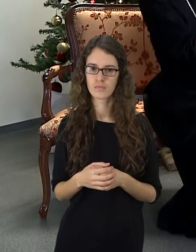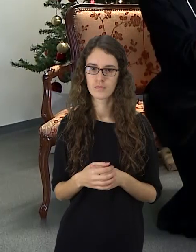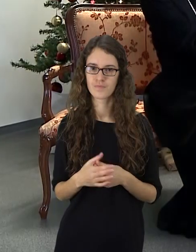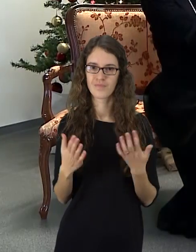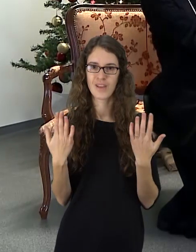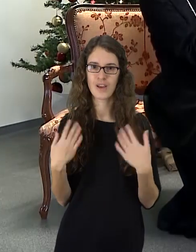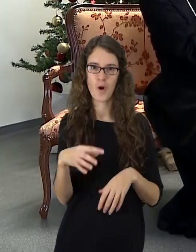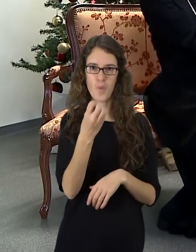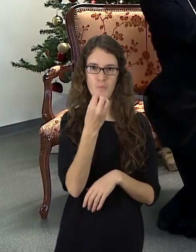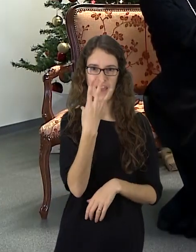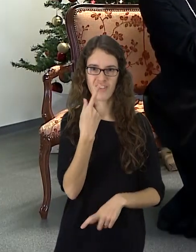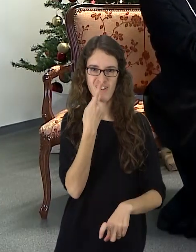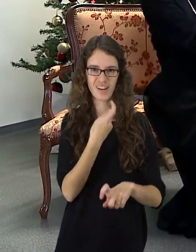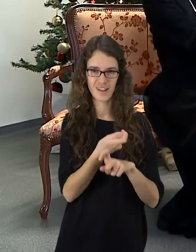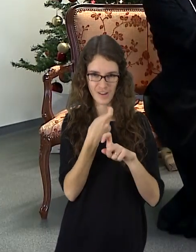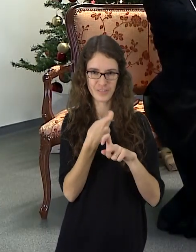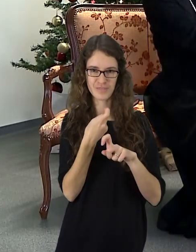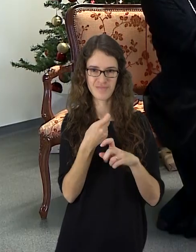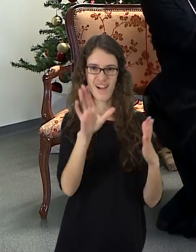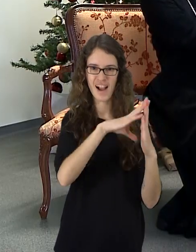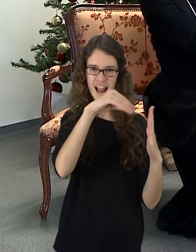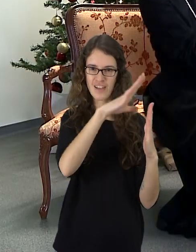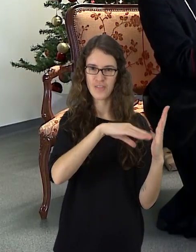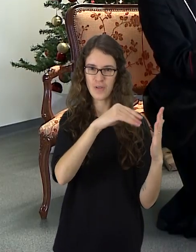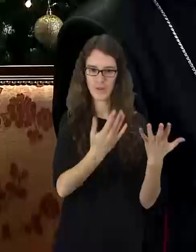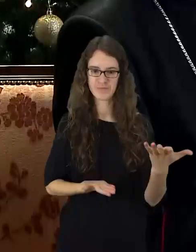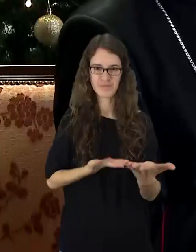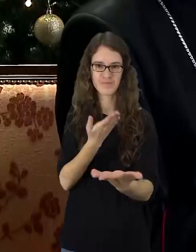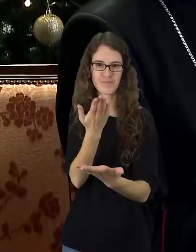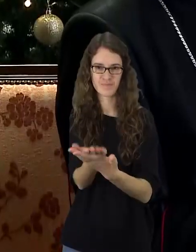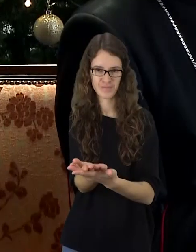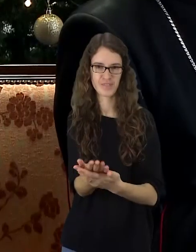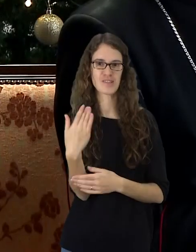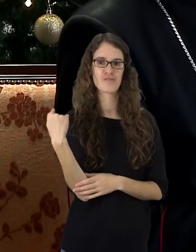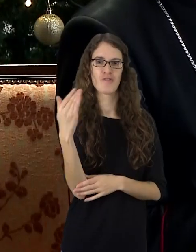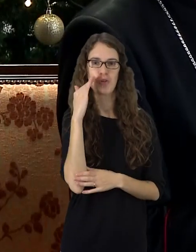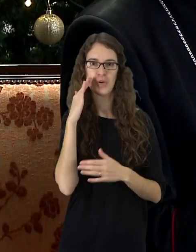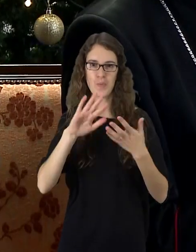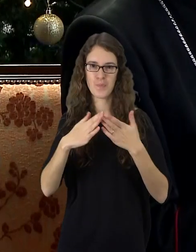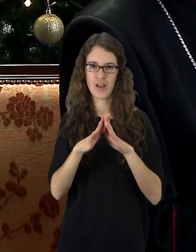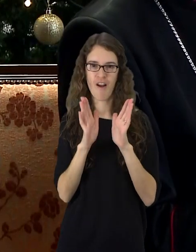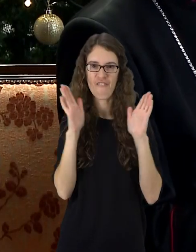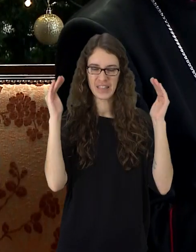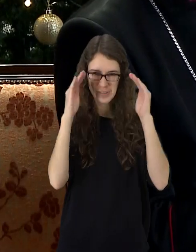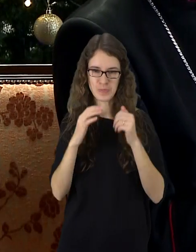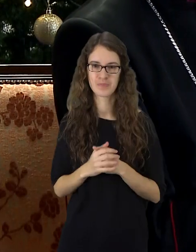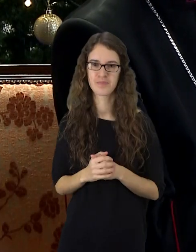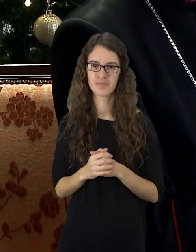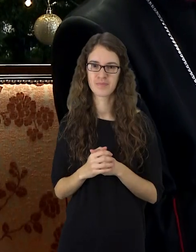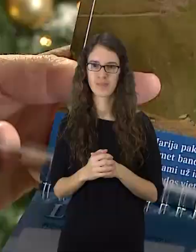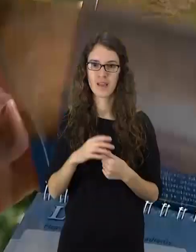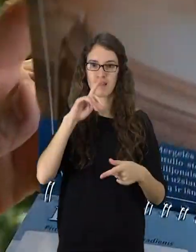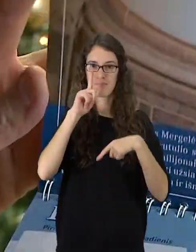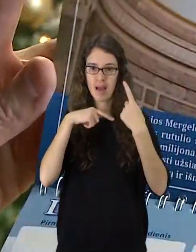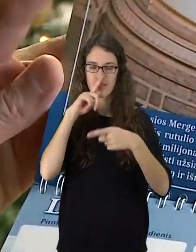Jubilieinį 15 kalendorių visuomenį pristato jo ekscelencija Šiuliu miesto vyskupas Eugenijus Bartulis. Kasme trenkant